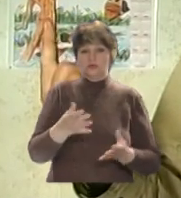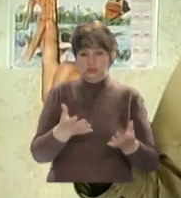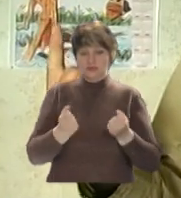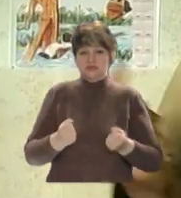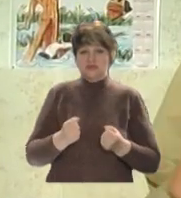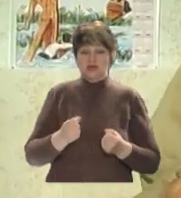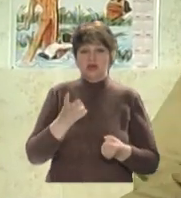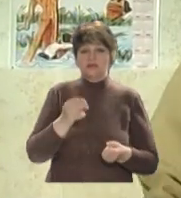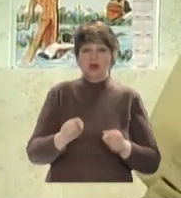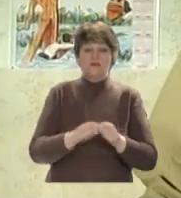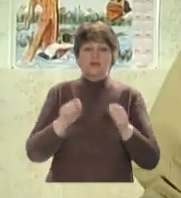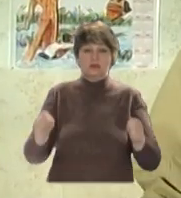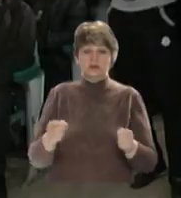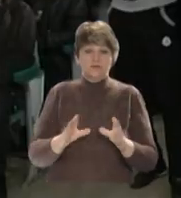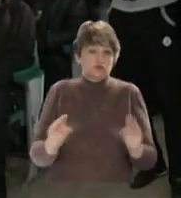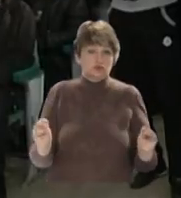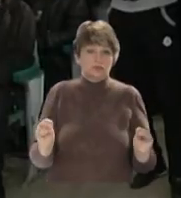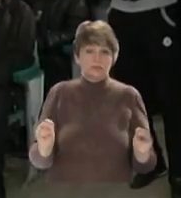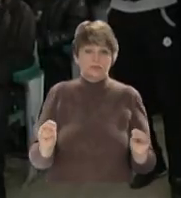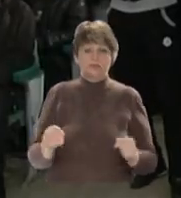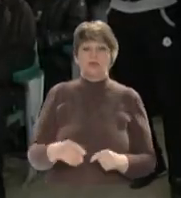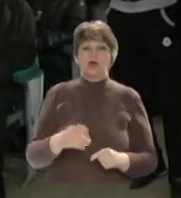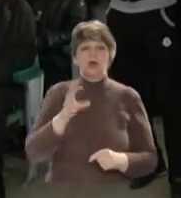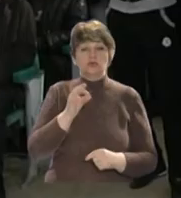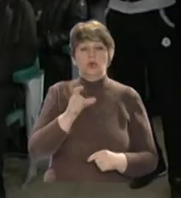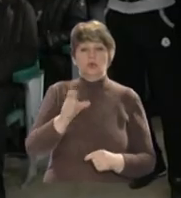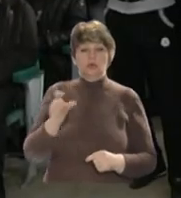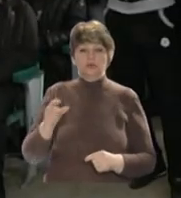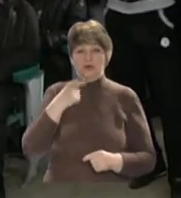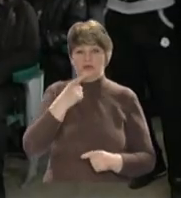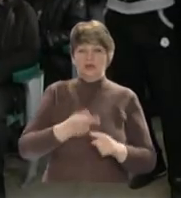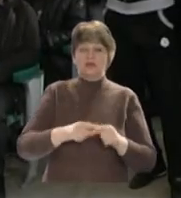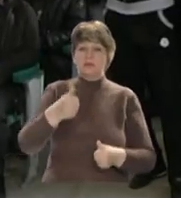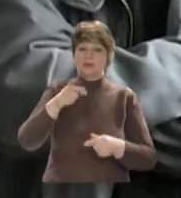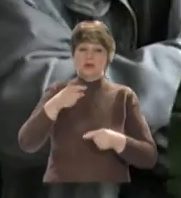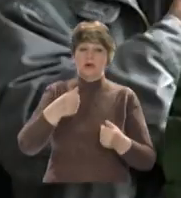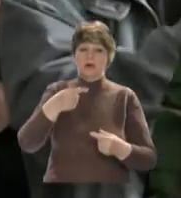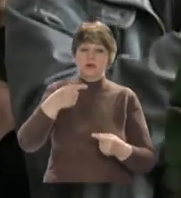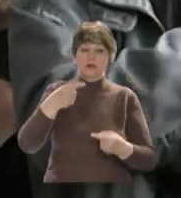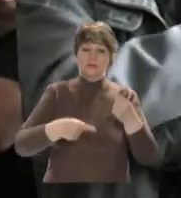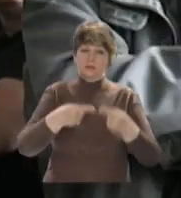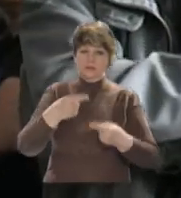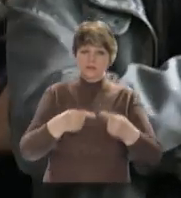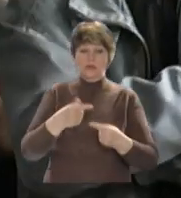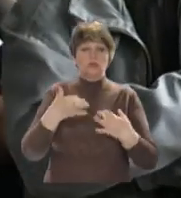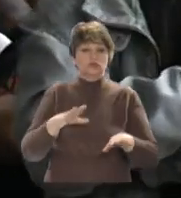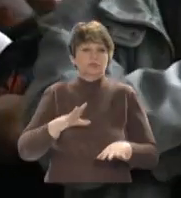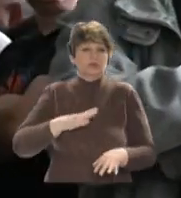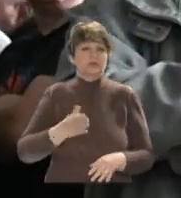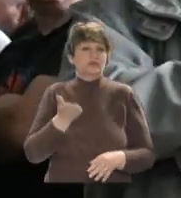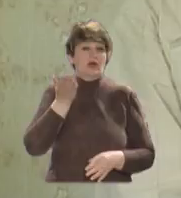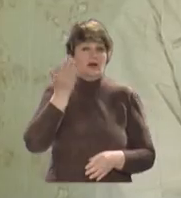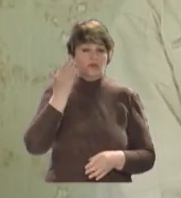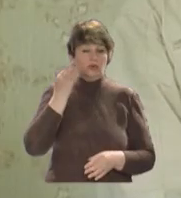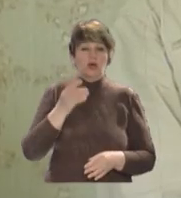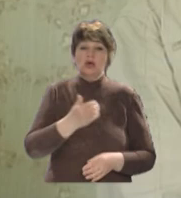карточку. І все, де 400 гривень. Натомість опоненти стверджують, що конфлікт серед мисливців назрівав давно, а у гострофазу вийшов через